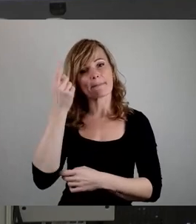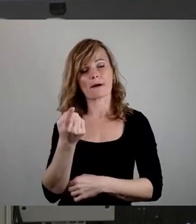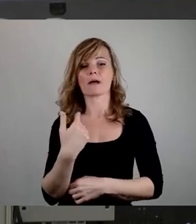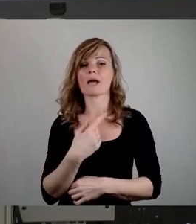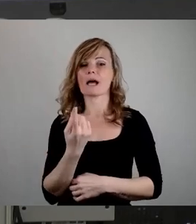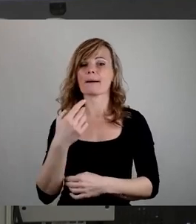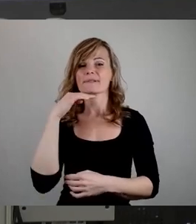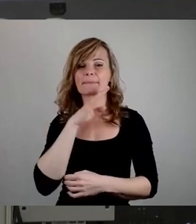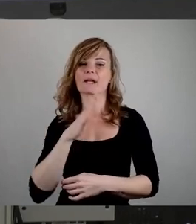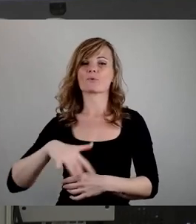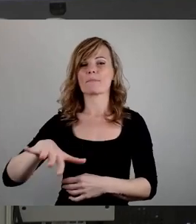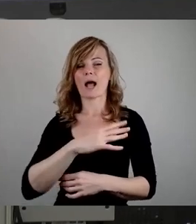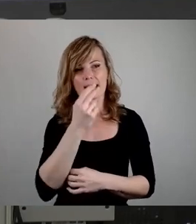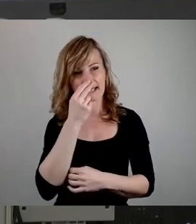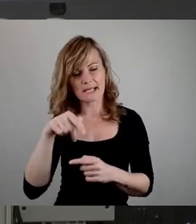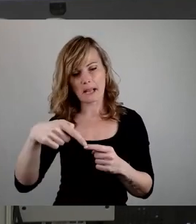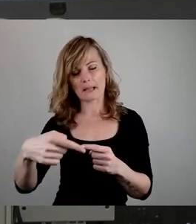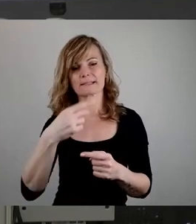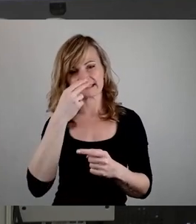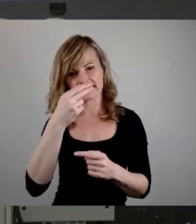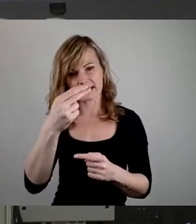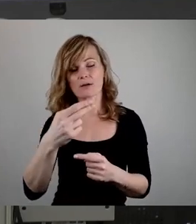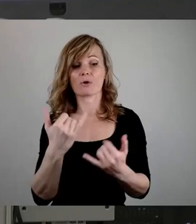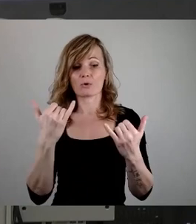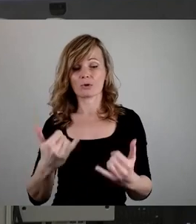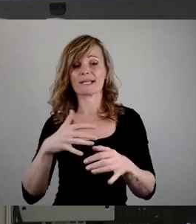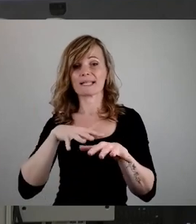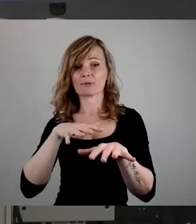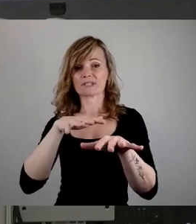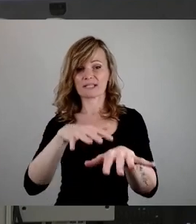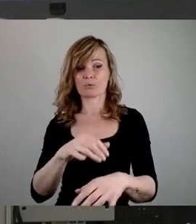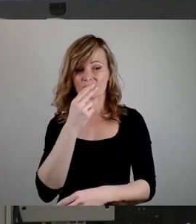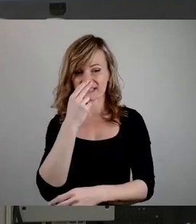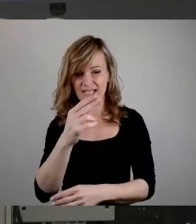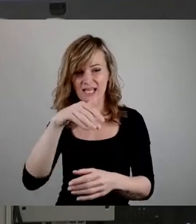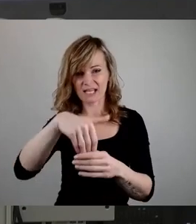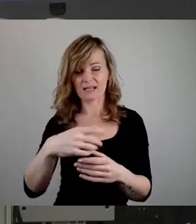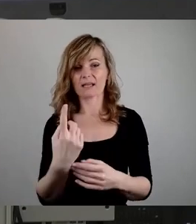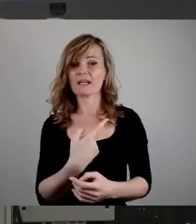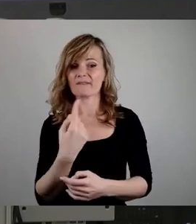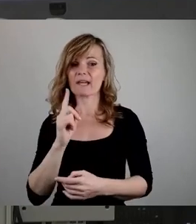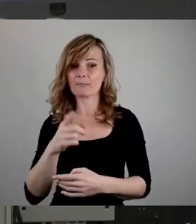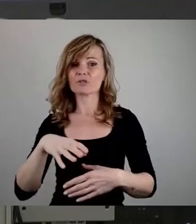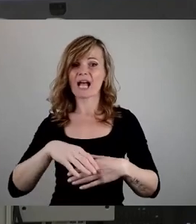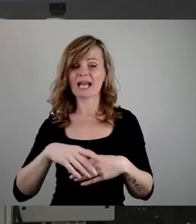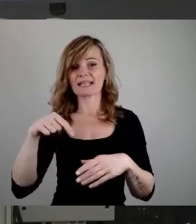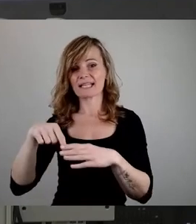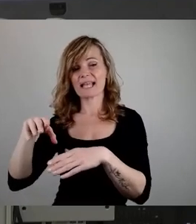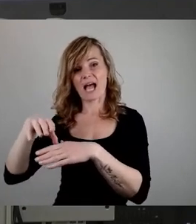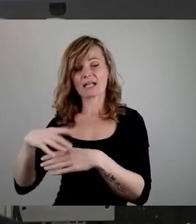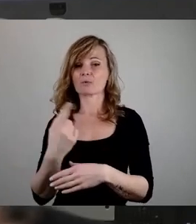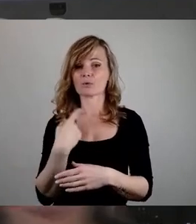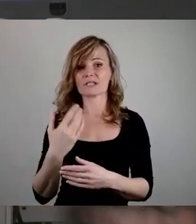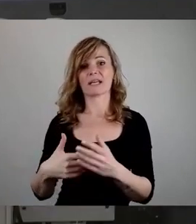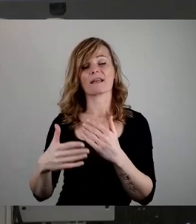und nie wieder ist jetzt, was uns auf den Demonstrationen aktuell immer wieder begegnet, müssen Hand in Hand gehen. Das ist unsere historische Verantwortung.